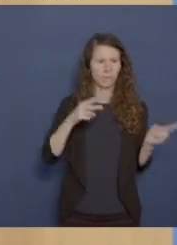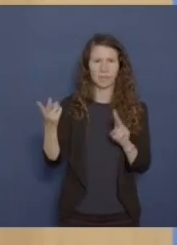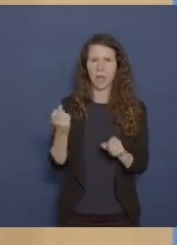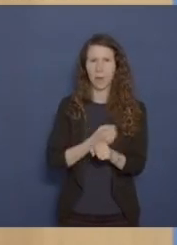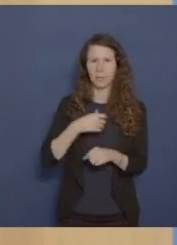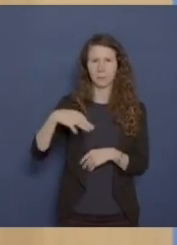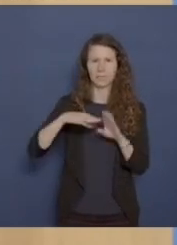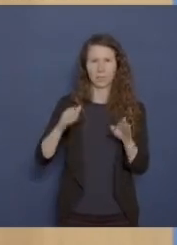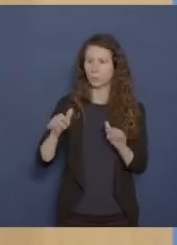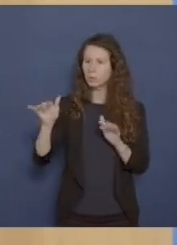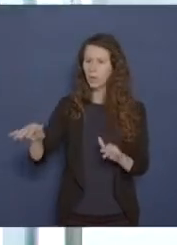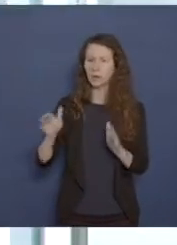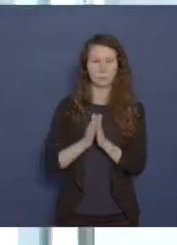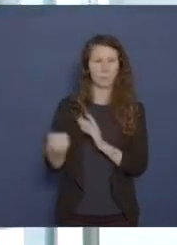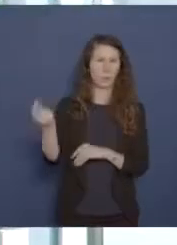da? Ja.